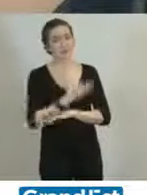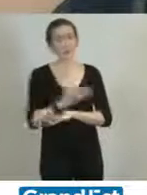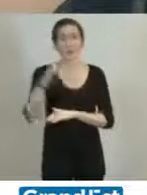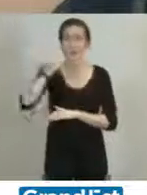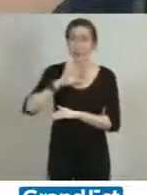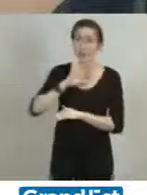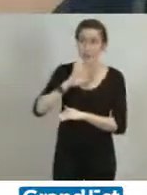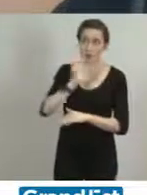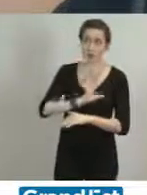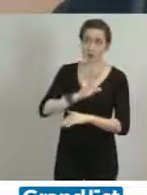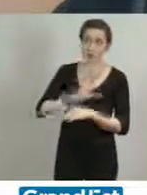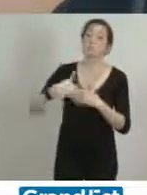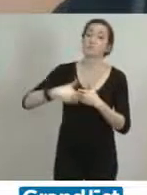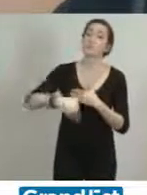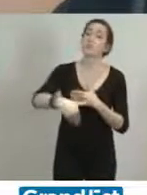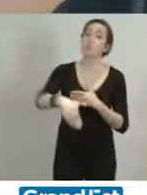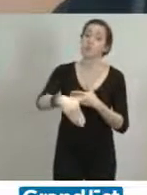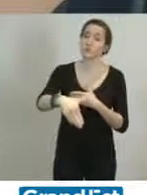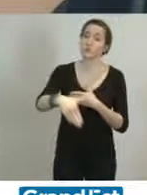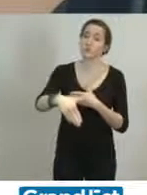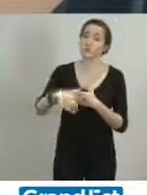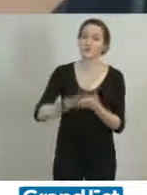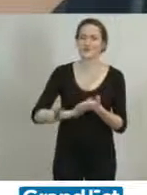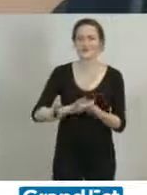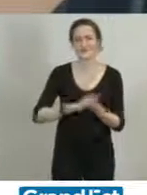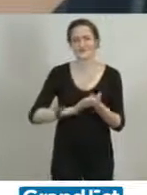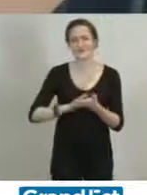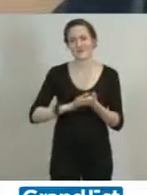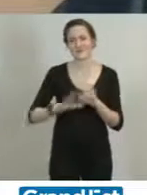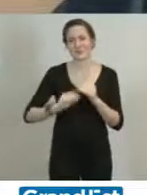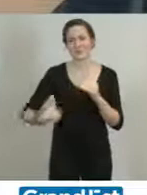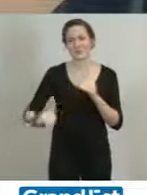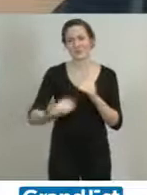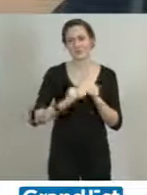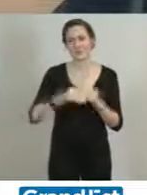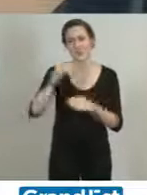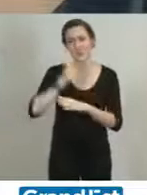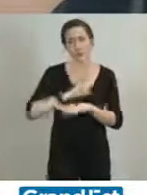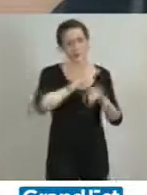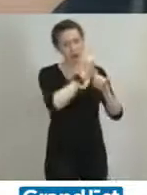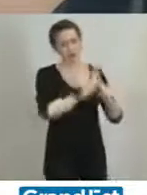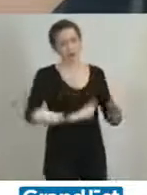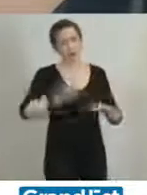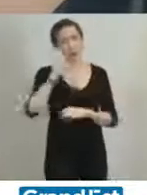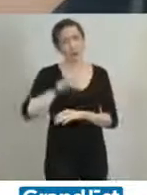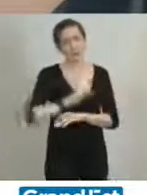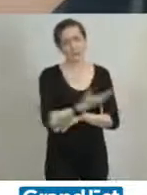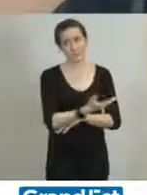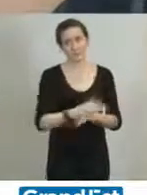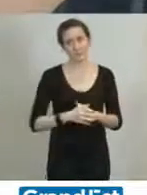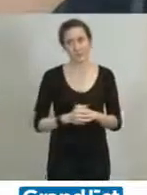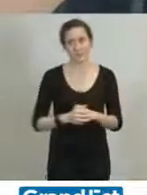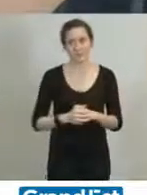un peu, un peu, je vous demanderai... C'est très respectueux vis-à-vis des femmes. Alors je vous